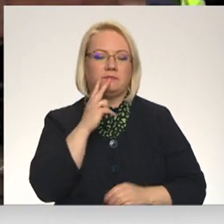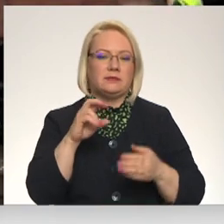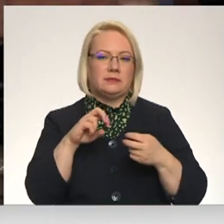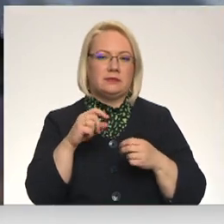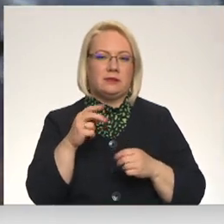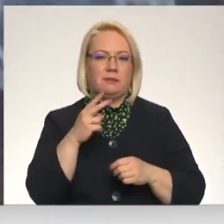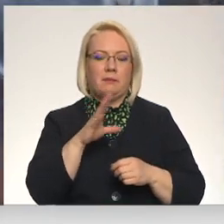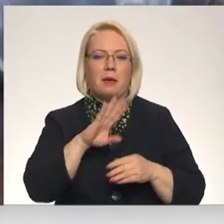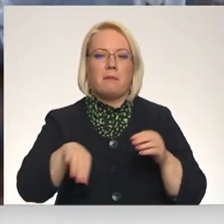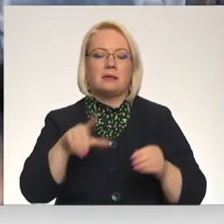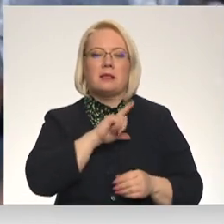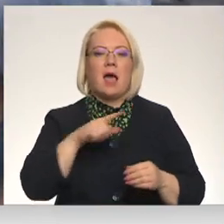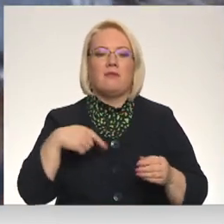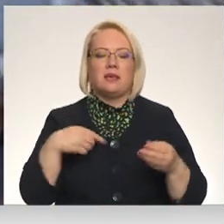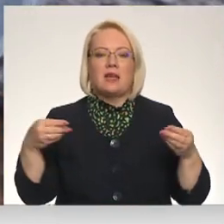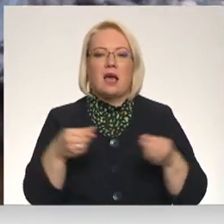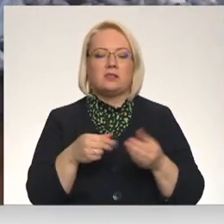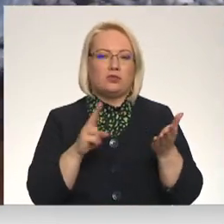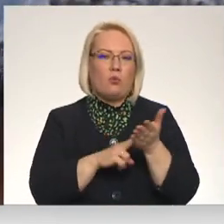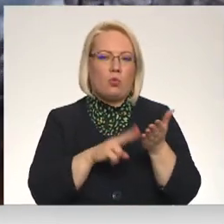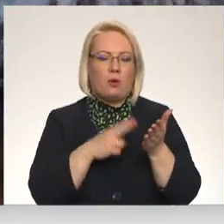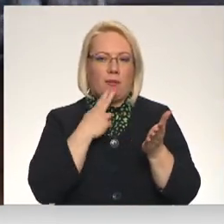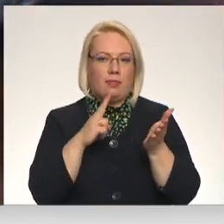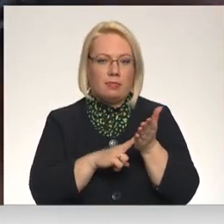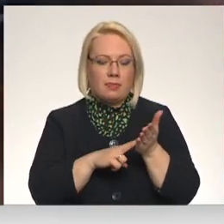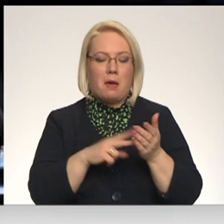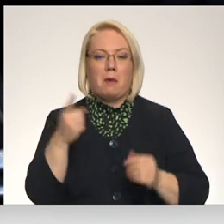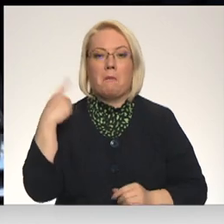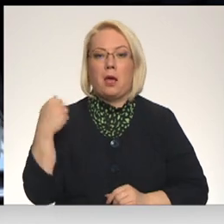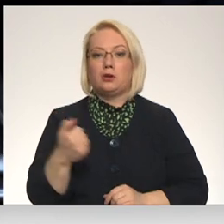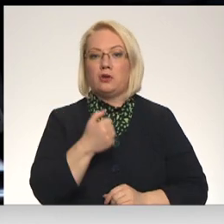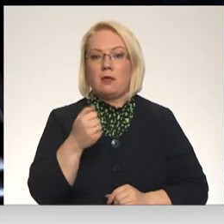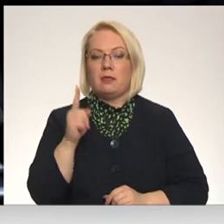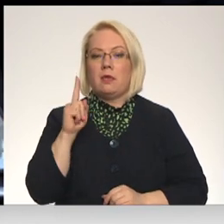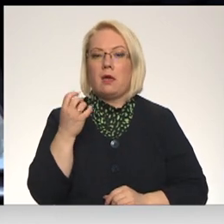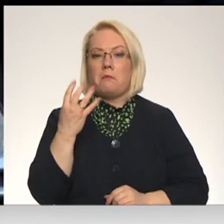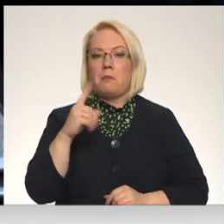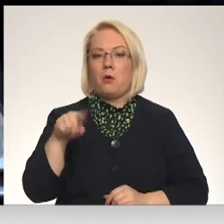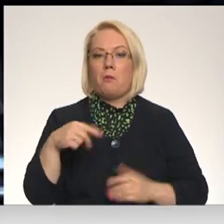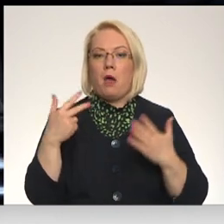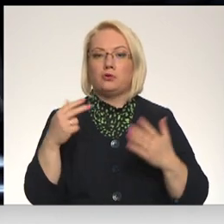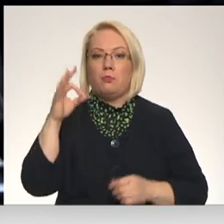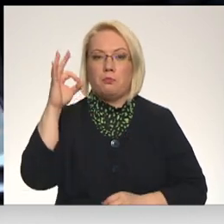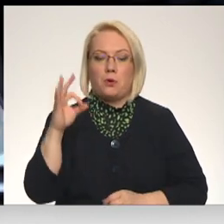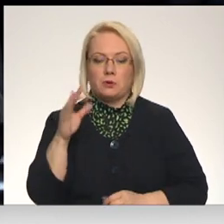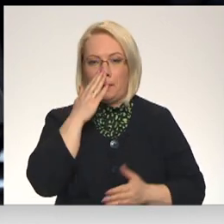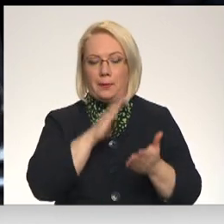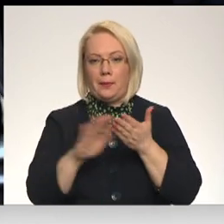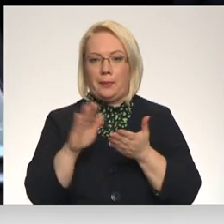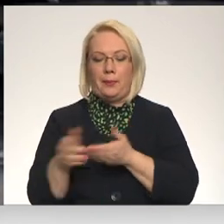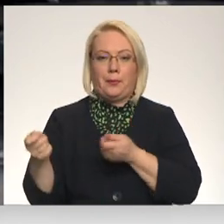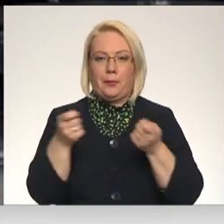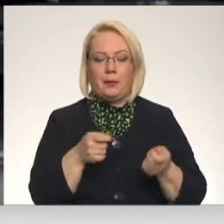bija bez Latvijas akcijas nodokļu markām, bet pērnšas rādītājs bija vairs tikai 15,8%. Liecina tirgus